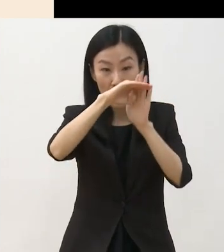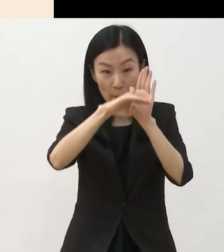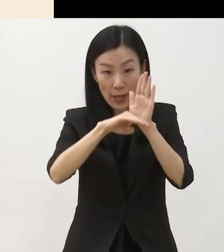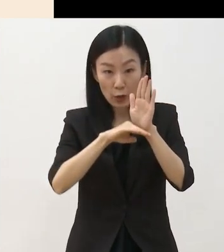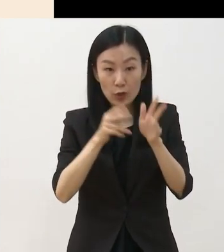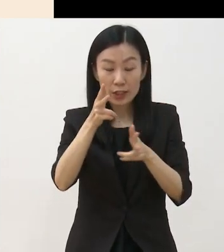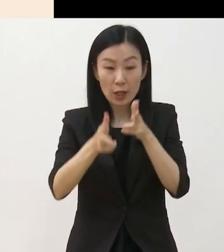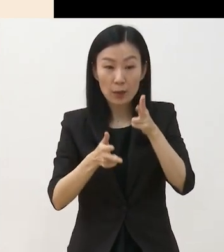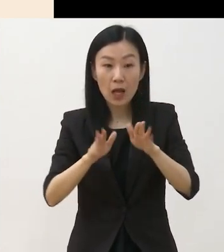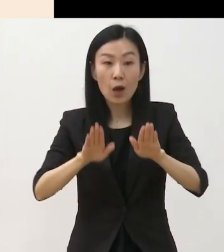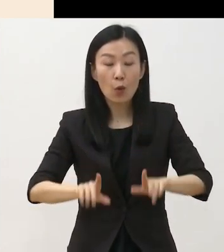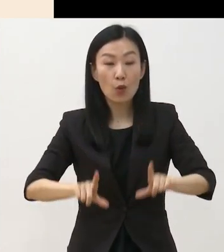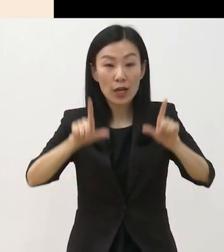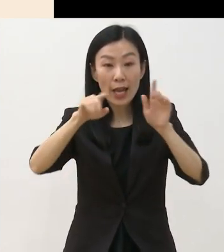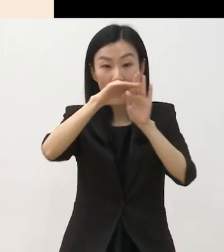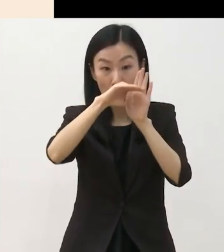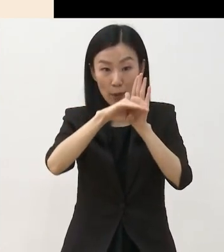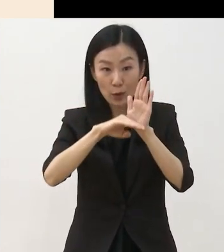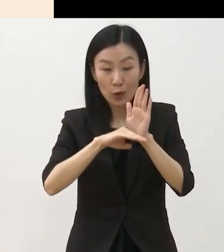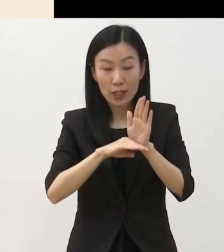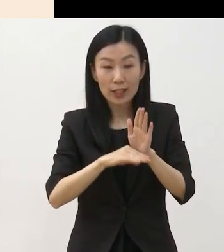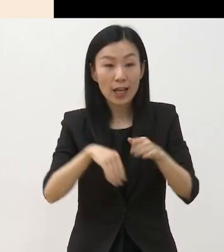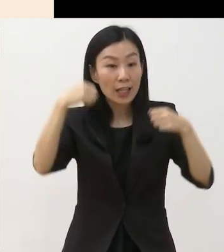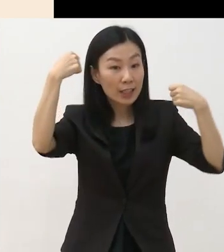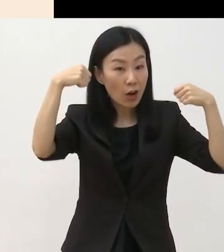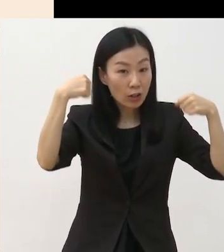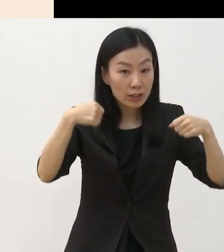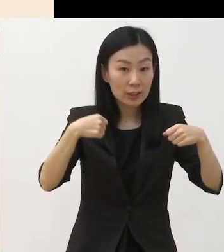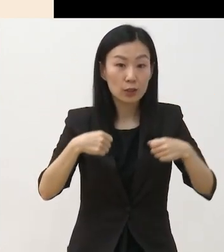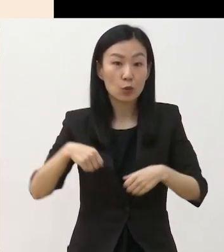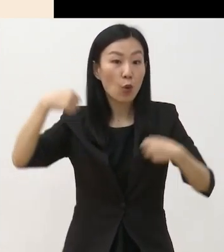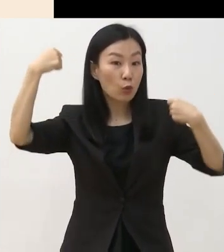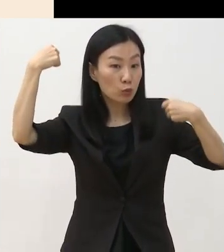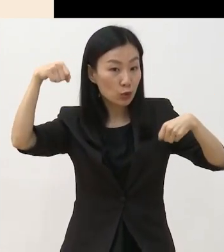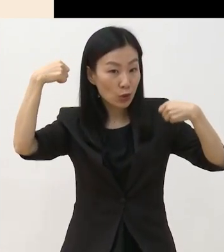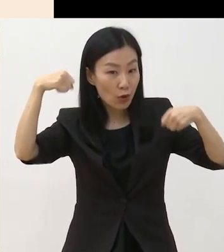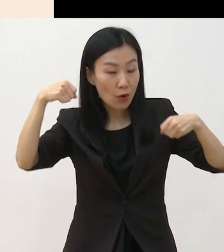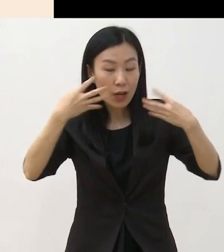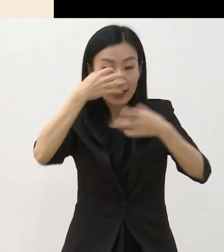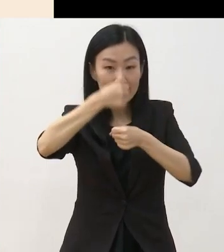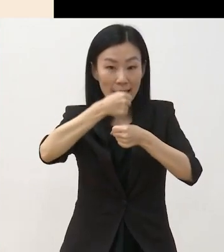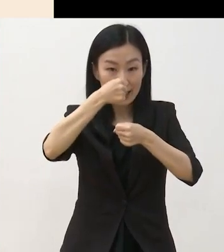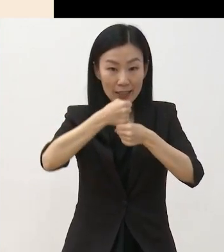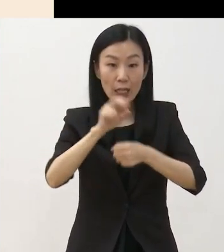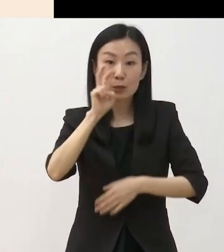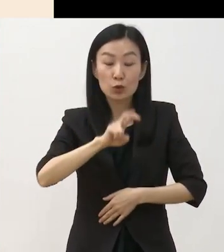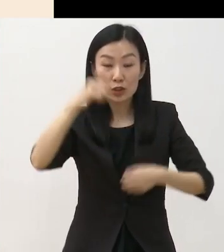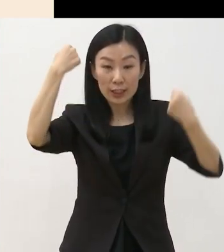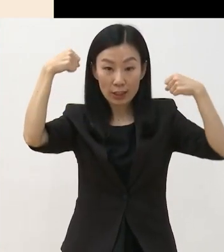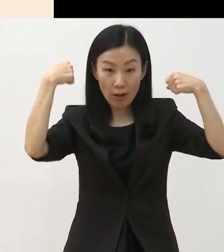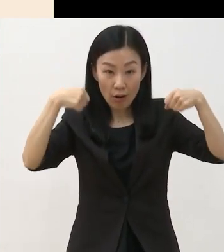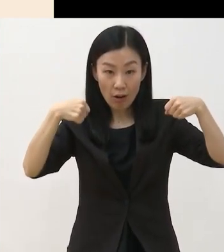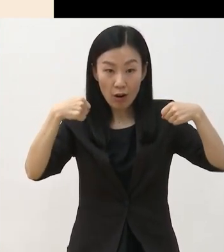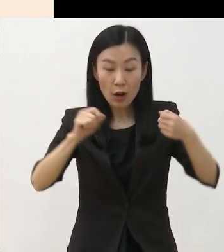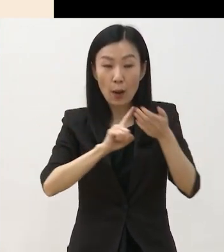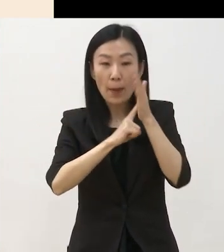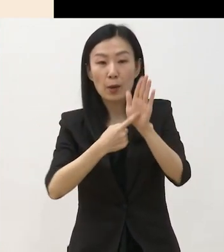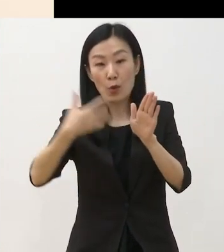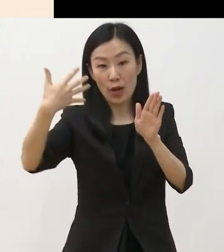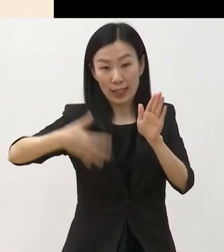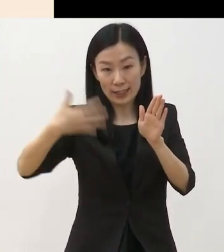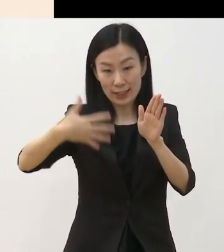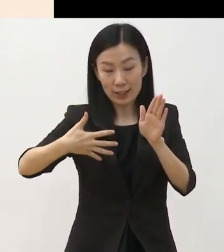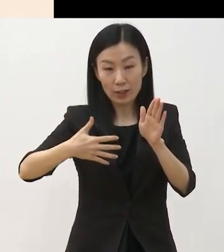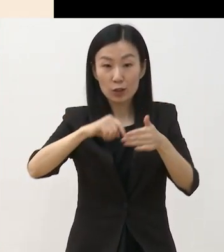올해의 레파토리는 연극, 무용, 전통예술 및 창작 뮤지컬 분야에서 기 발표된 작품 중